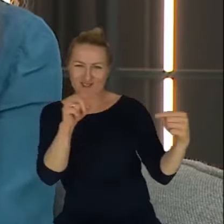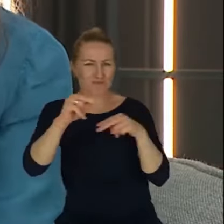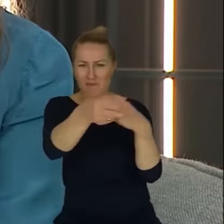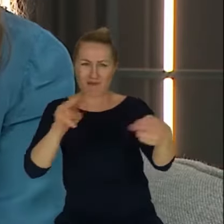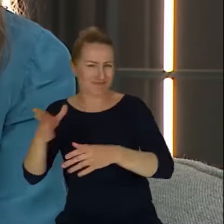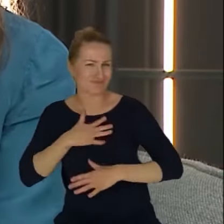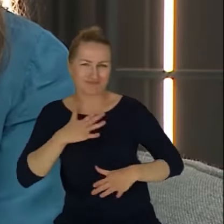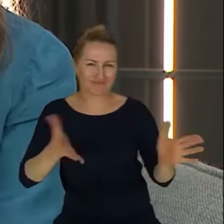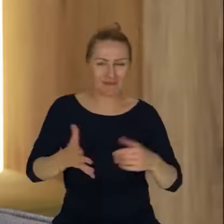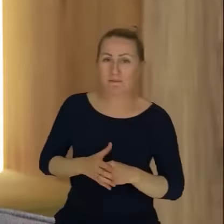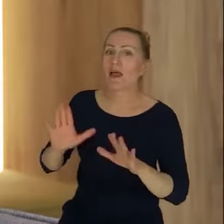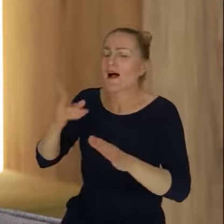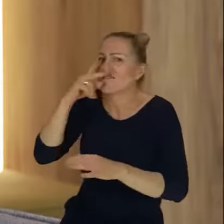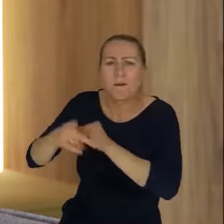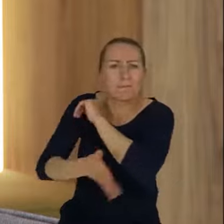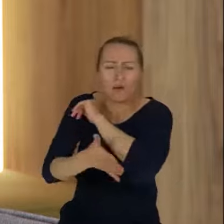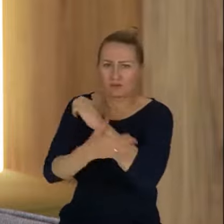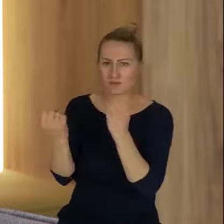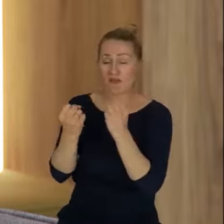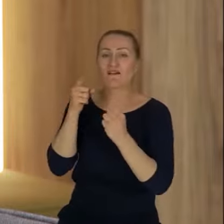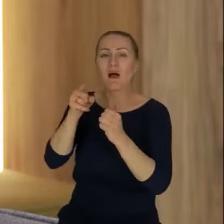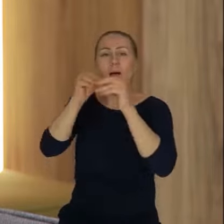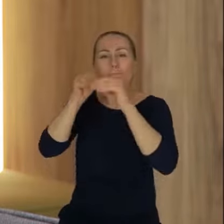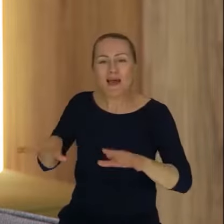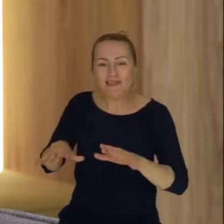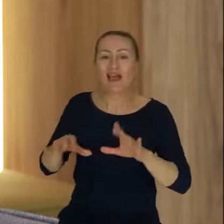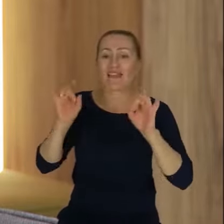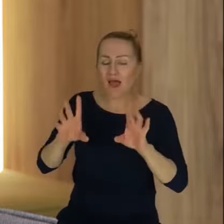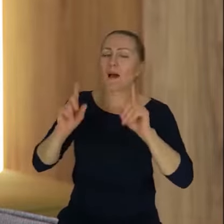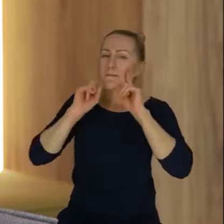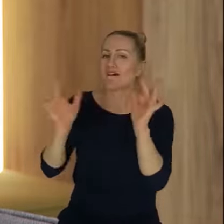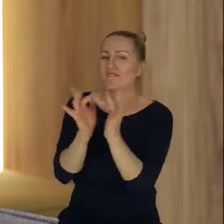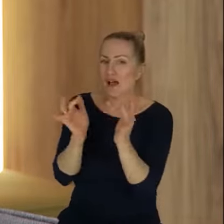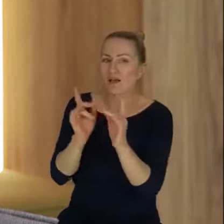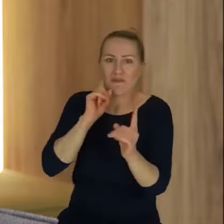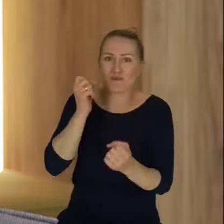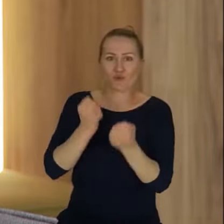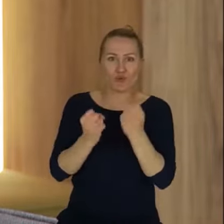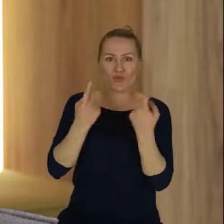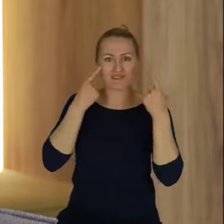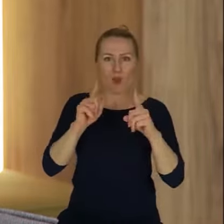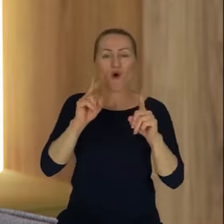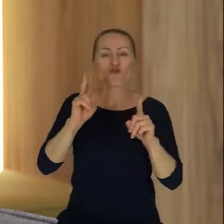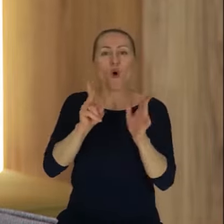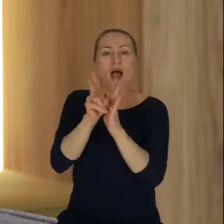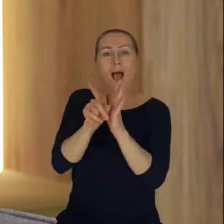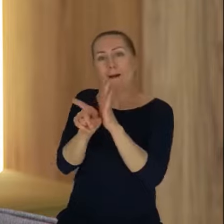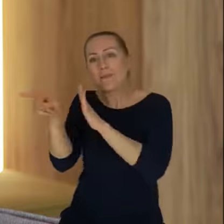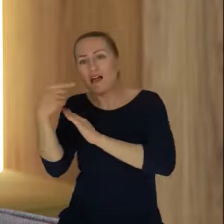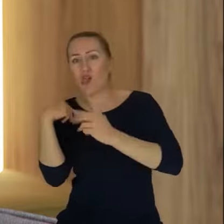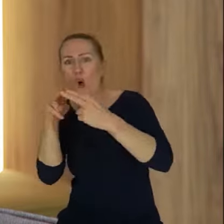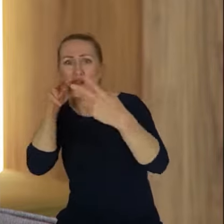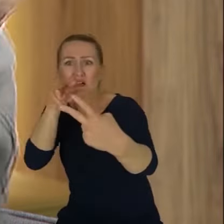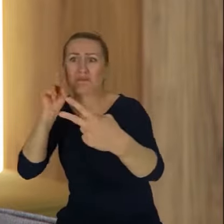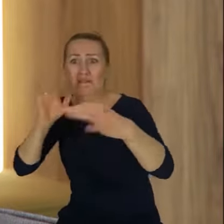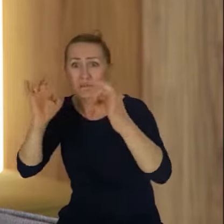kluczowe. Słuchajcie, w mediach, znaczy to jest tak, rzeczywiście jest bardzo trudno zauważyć, kto jest poza kamerą. Ale to jest tak, że jeżeli my nie weźmiemy pod